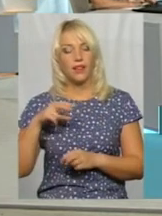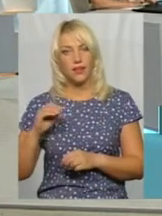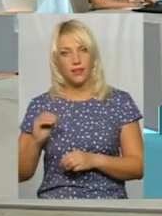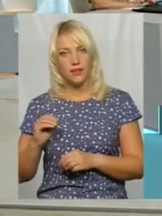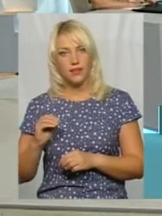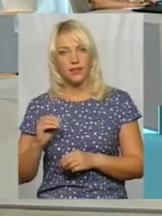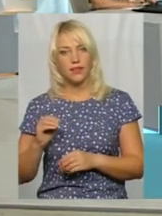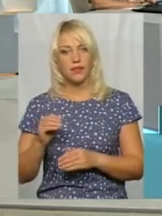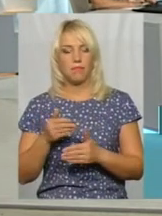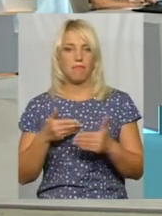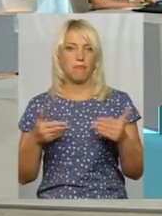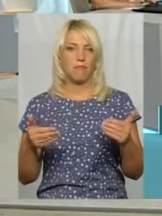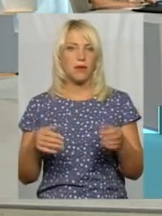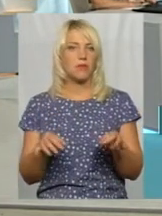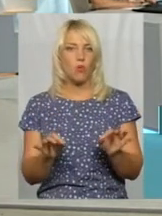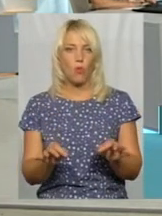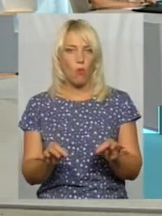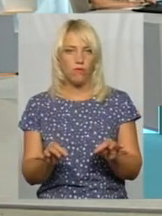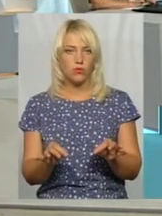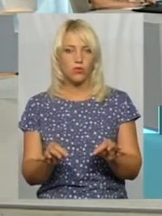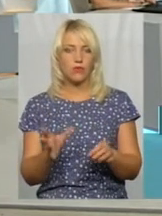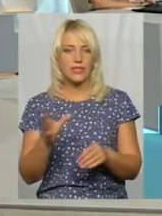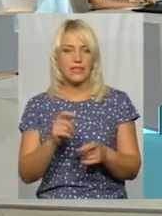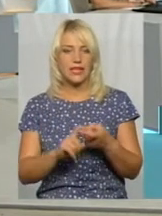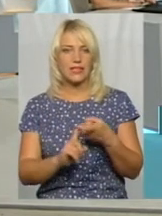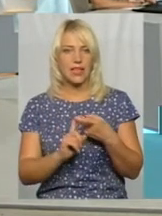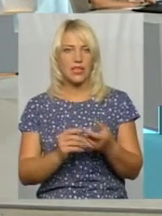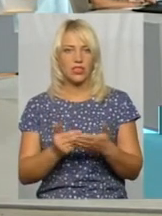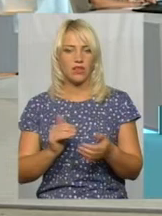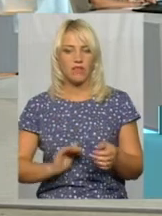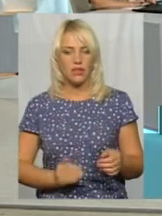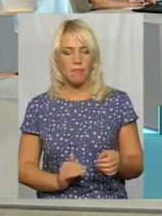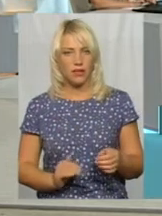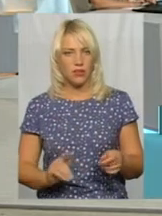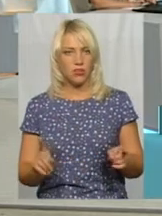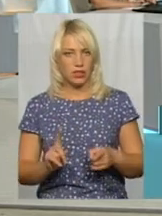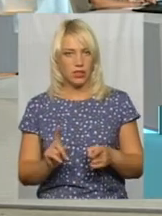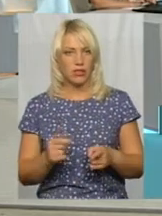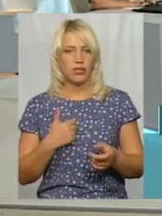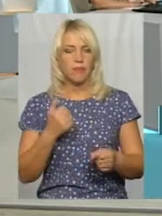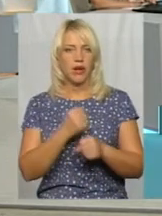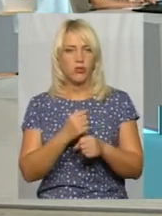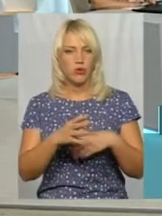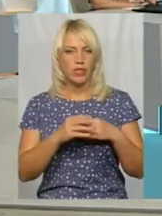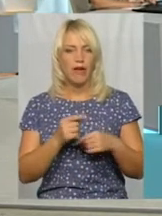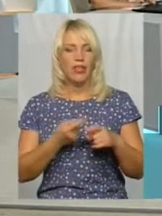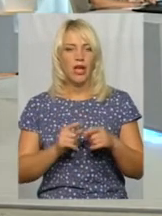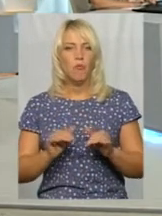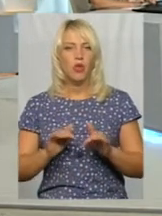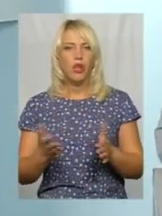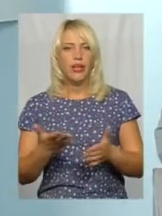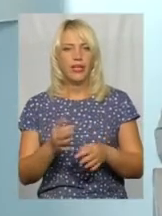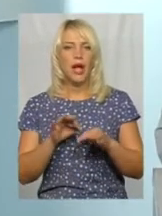ми, безумовно, все залежить від підрядчика, який виконує роботи, і від тих процедур, які ми